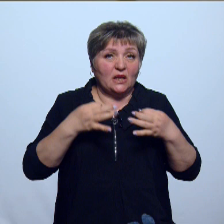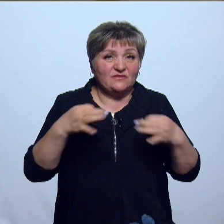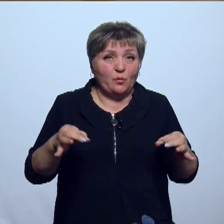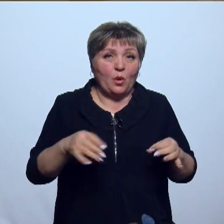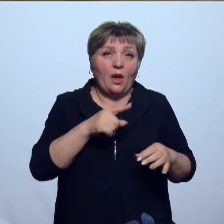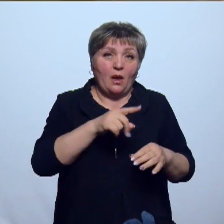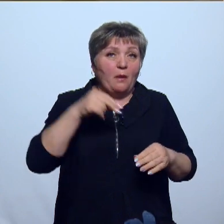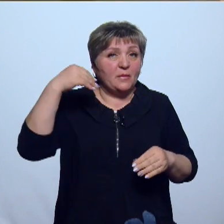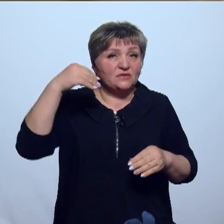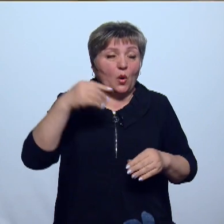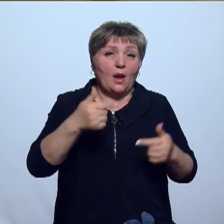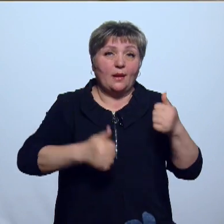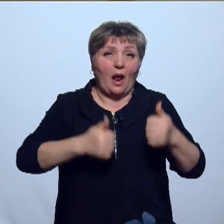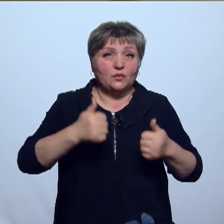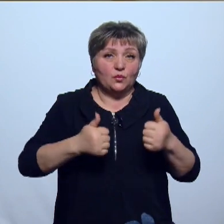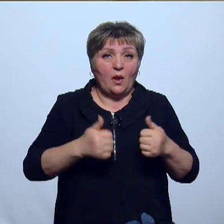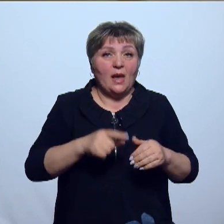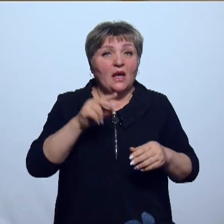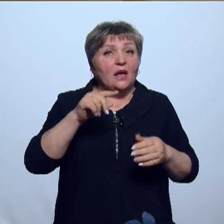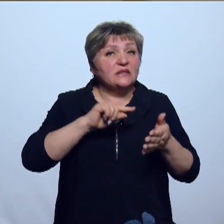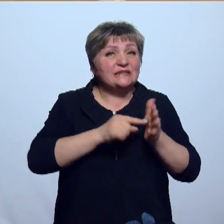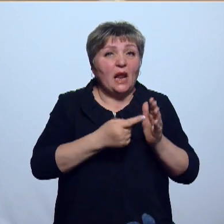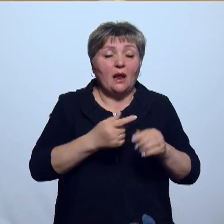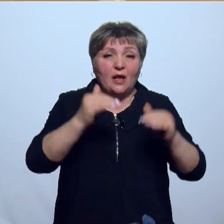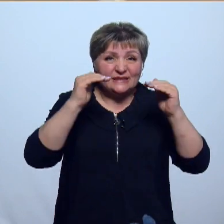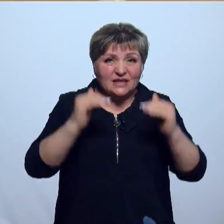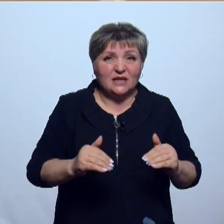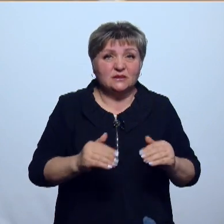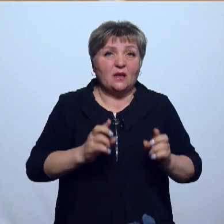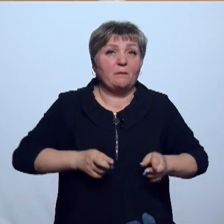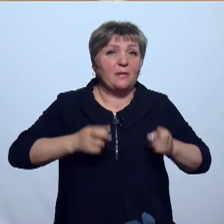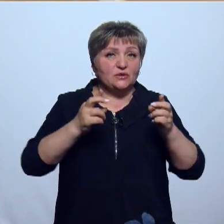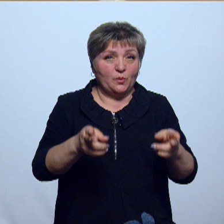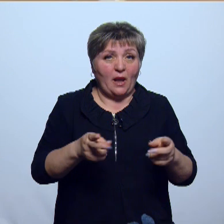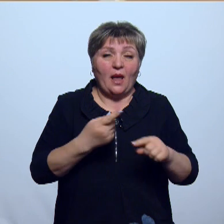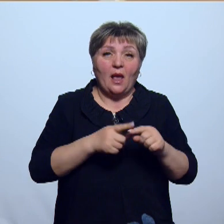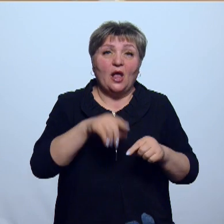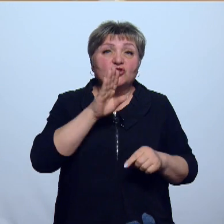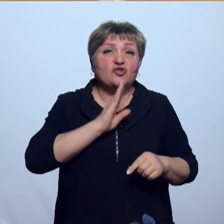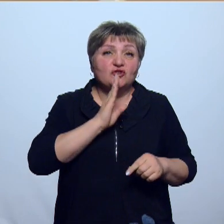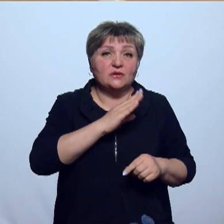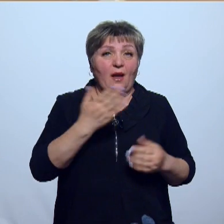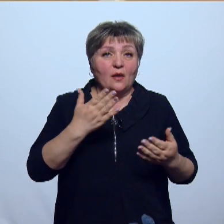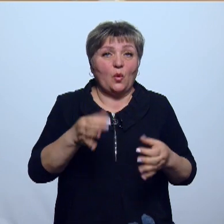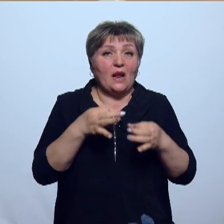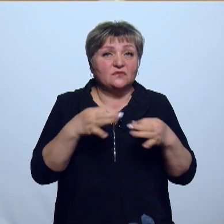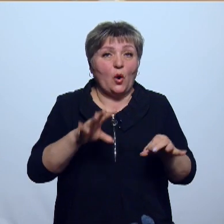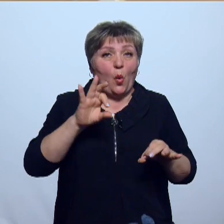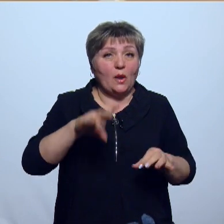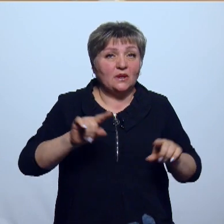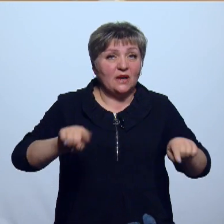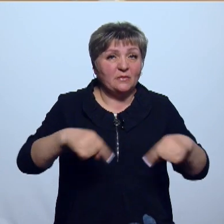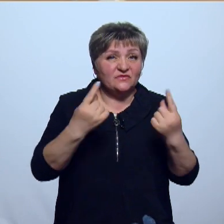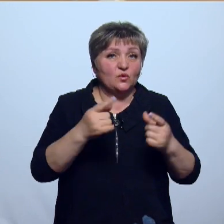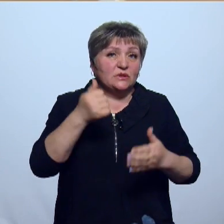благодаря президентскому кранту. Цель – снизить число рецидивов. Женщины, которые освободились именно из реабилитационного центра и